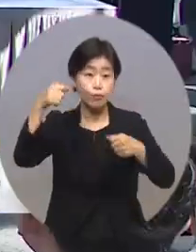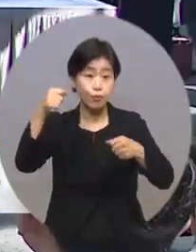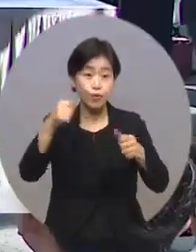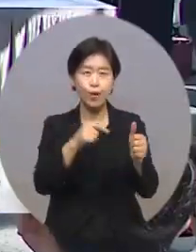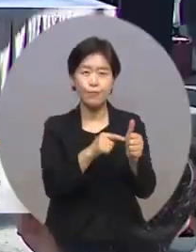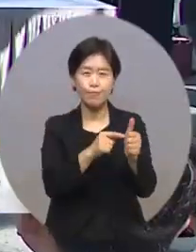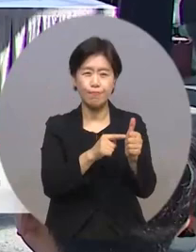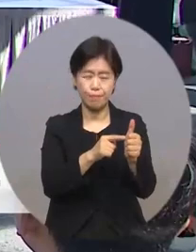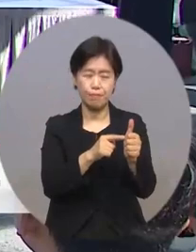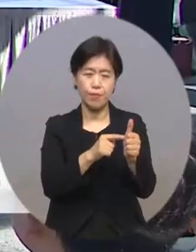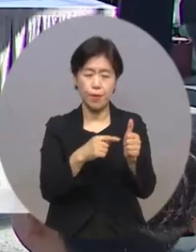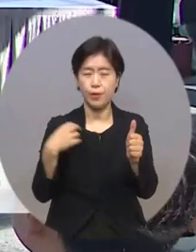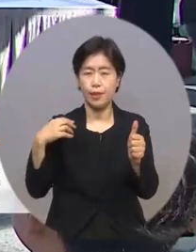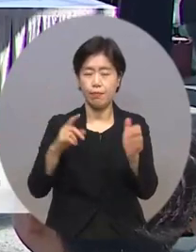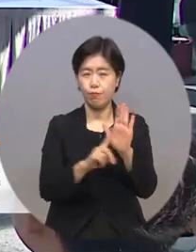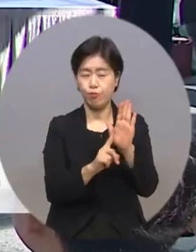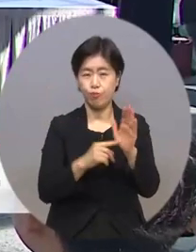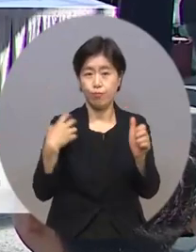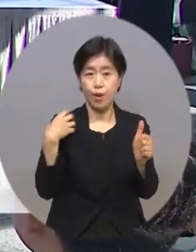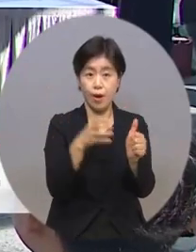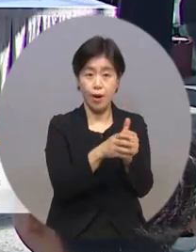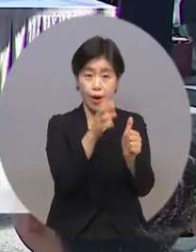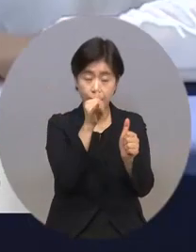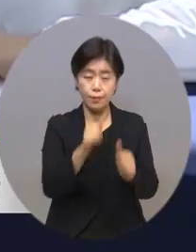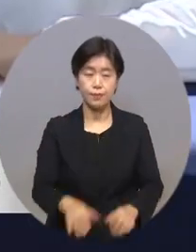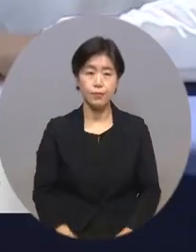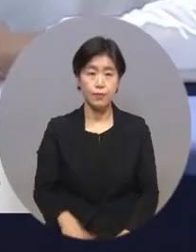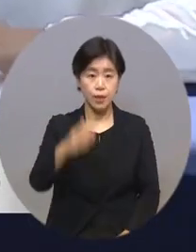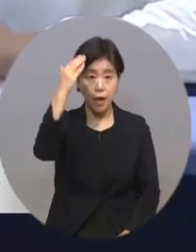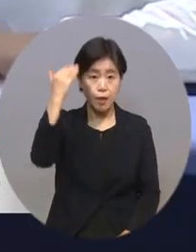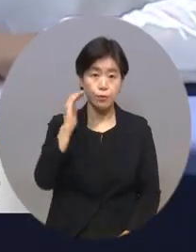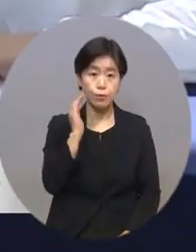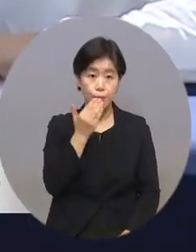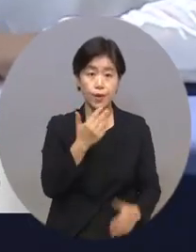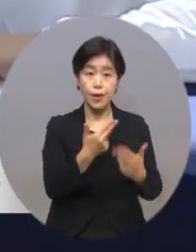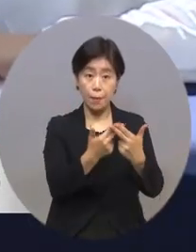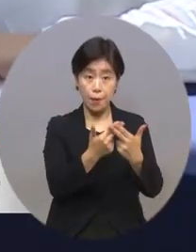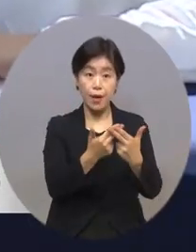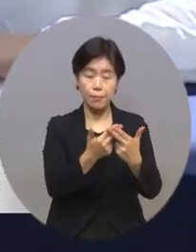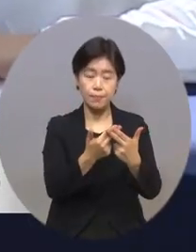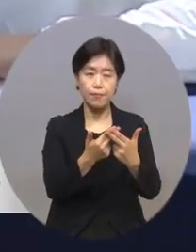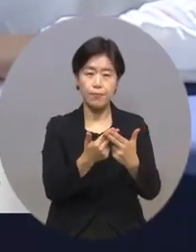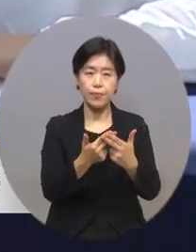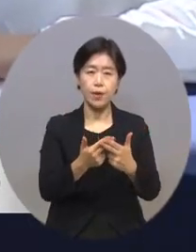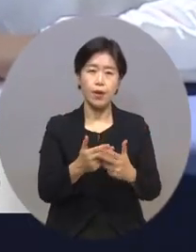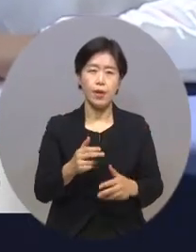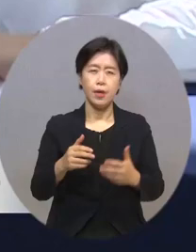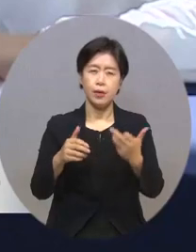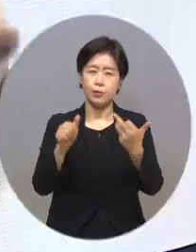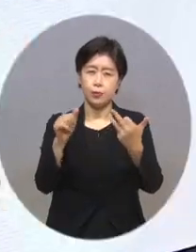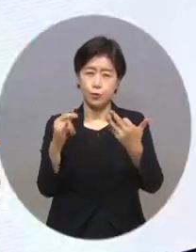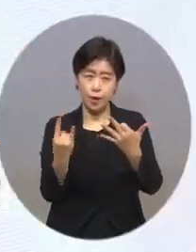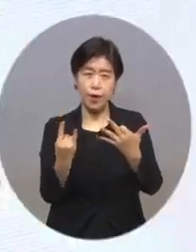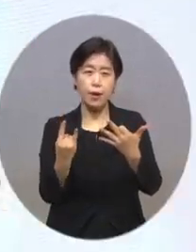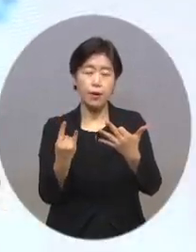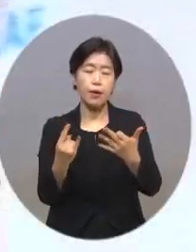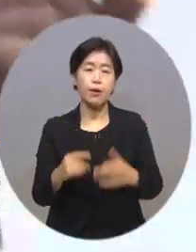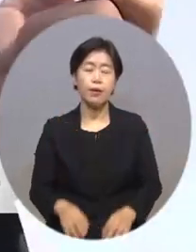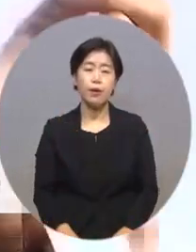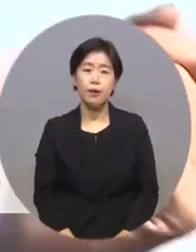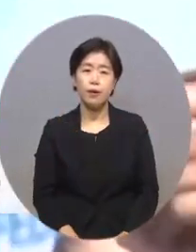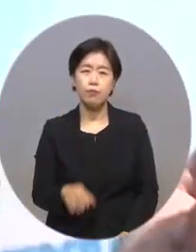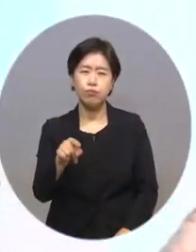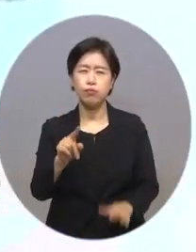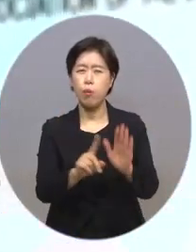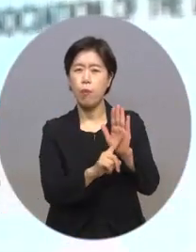지난 6일 한국농아인협회는 더 앰버서더 서울풀만 호텔에서 제19회 세계농아인연맹총회 홍보대사에 트로이